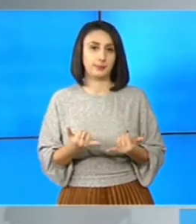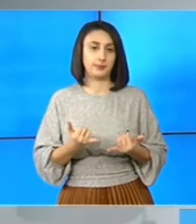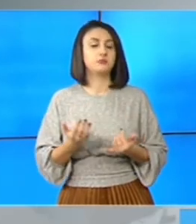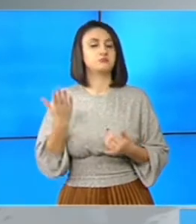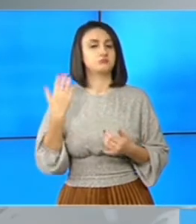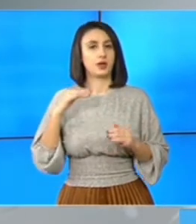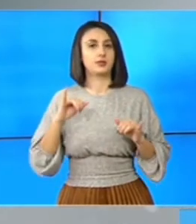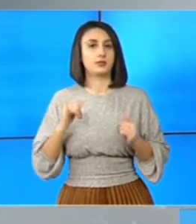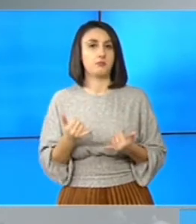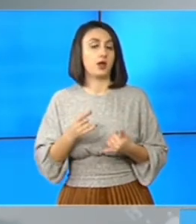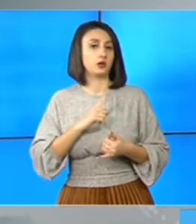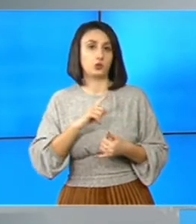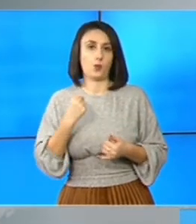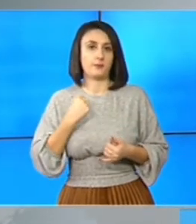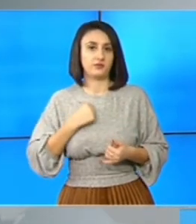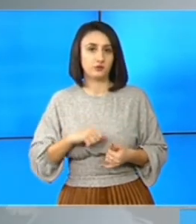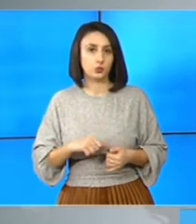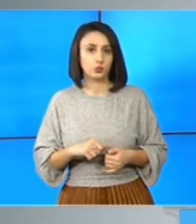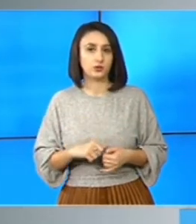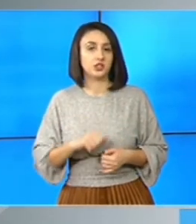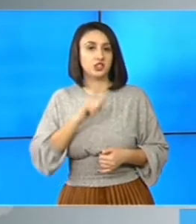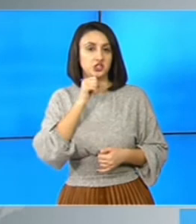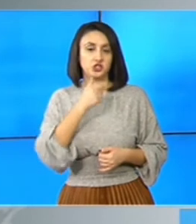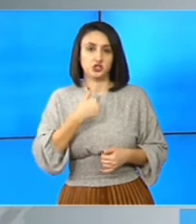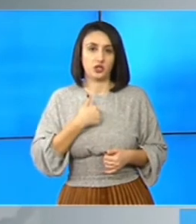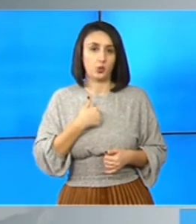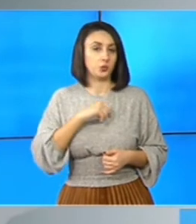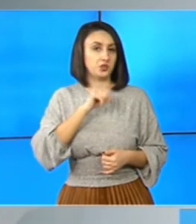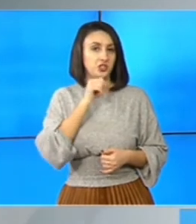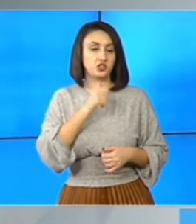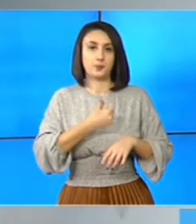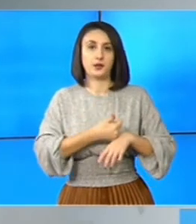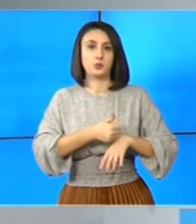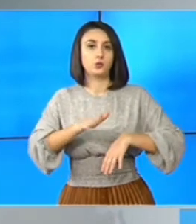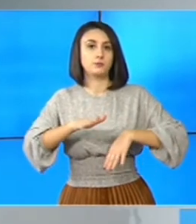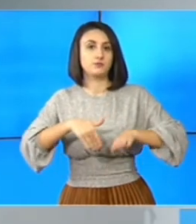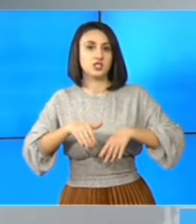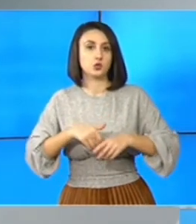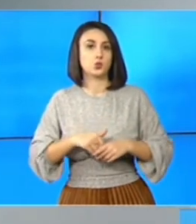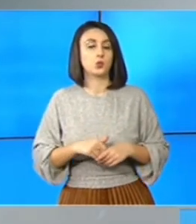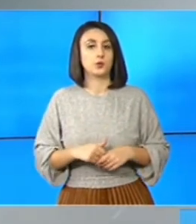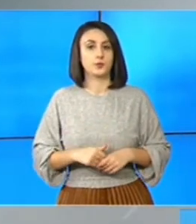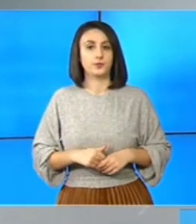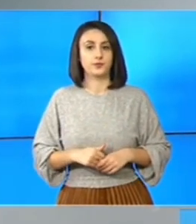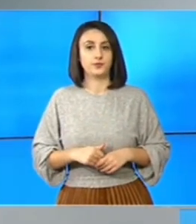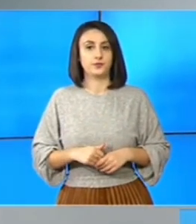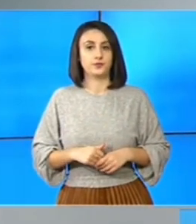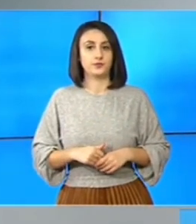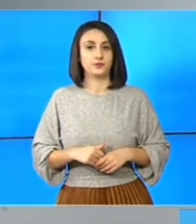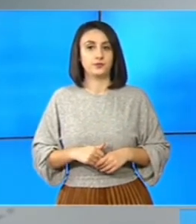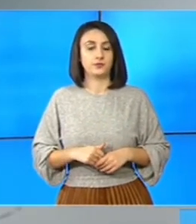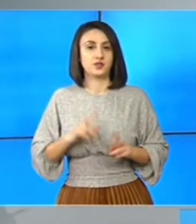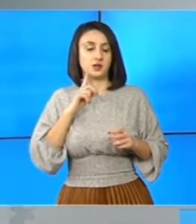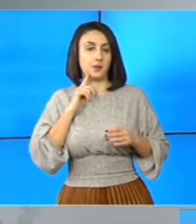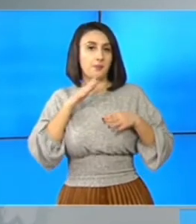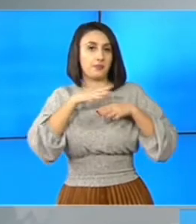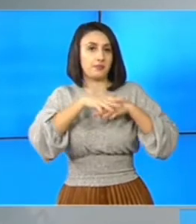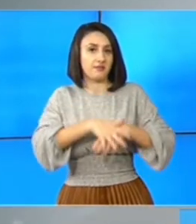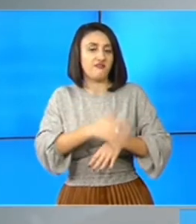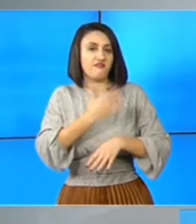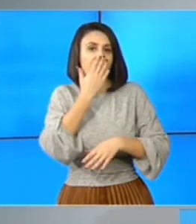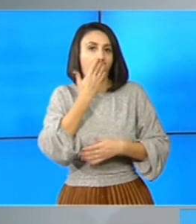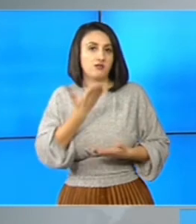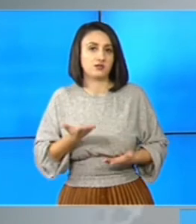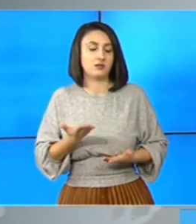s-a întâmplat. Nu am dorit nici eu, nici premierul, ca să zic așa în ghilimele, să ne băgăm în față.